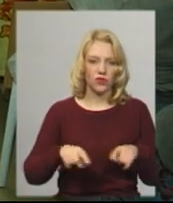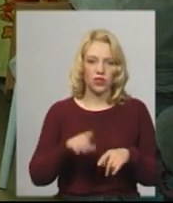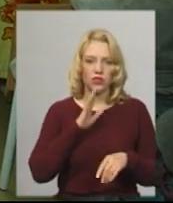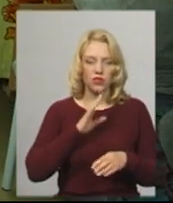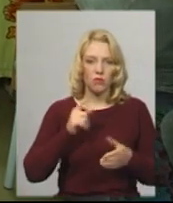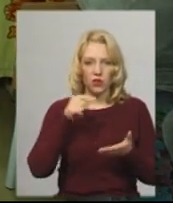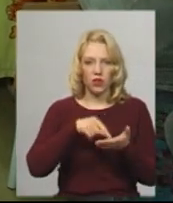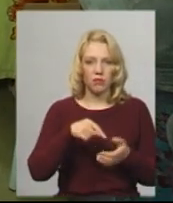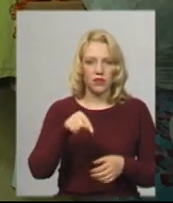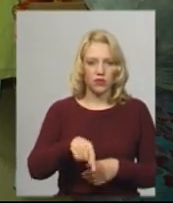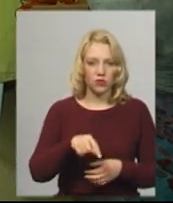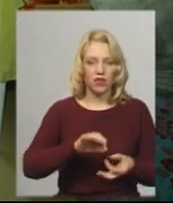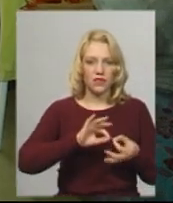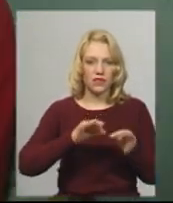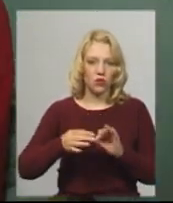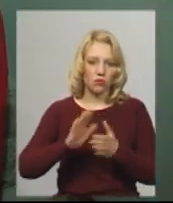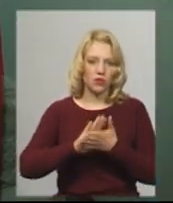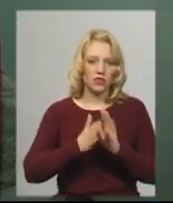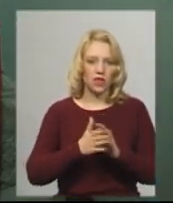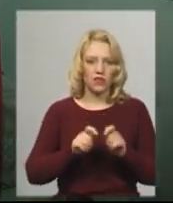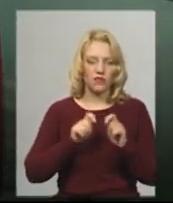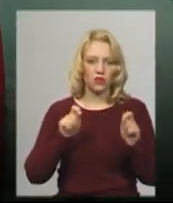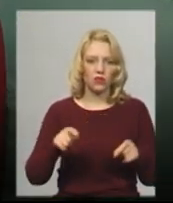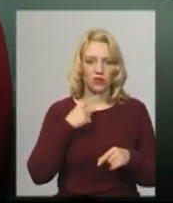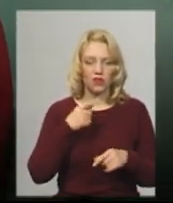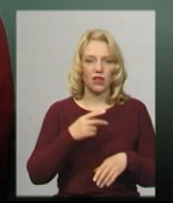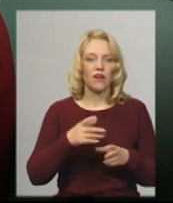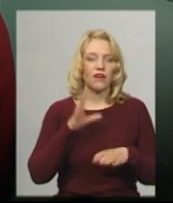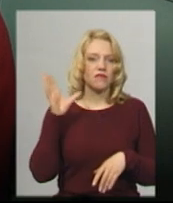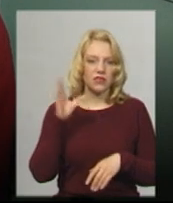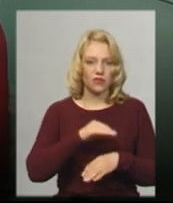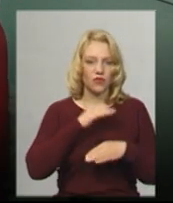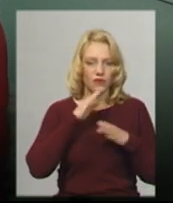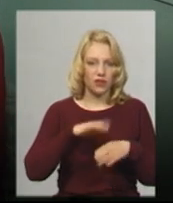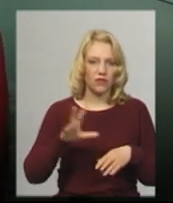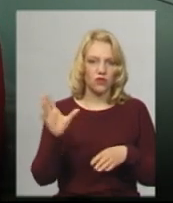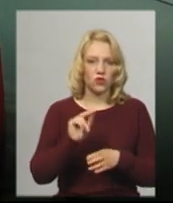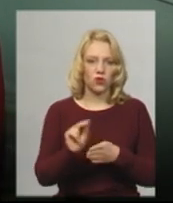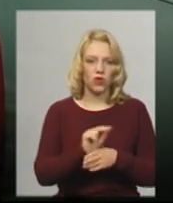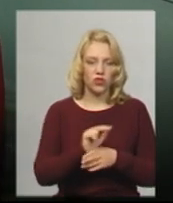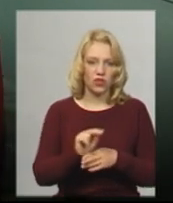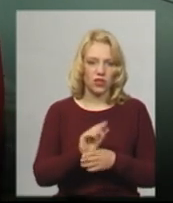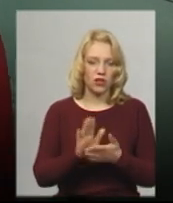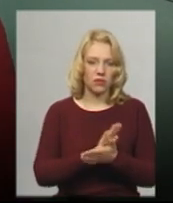стані. Відкрито на камеру говорити не хоче. Звісно, всього вистачає. Во-первых, все лікування безкоштовне.